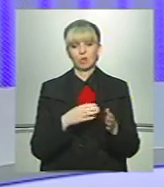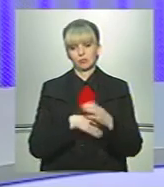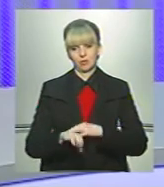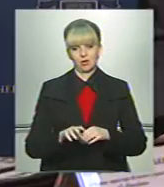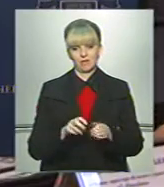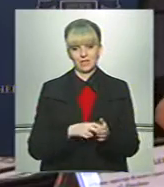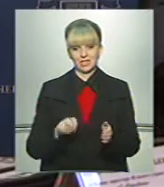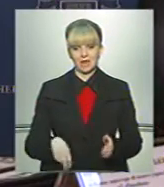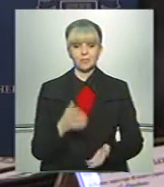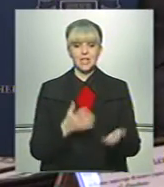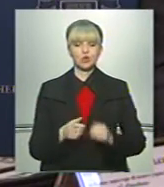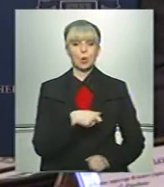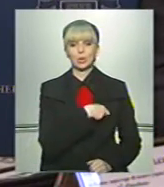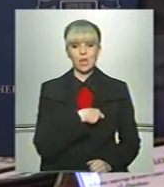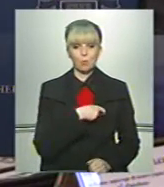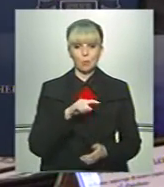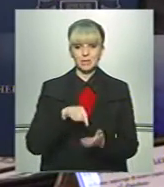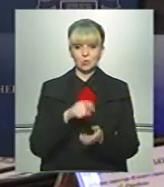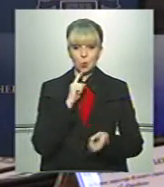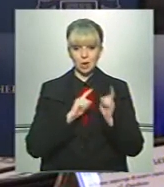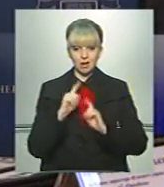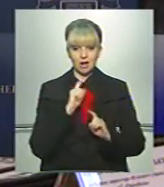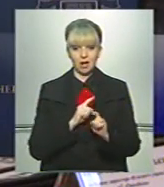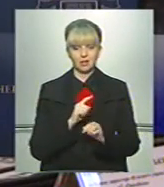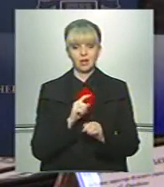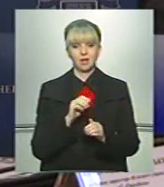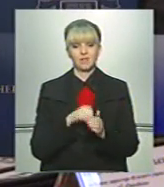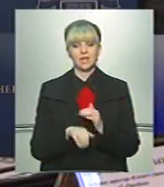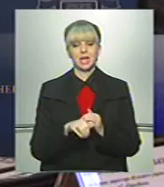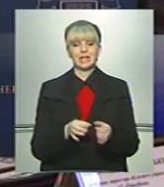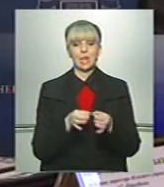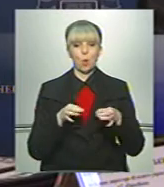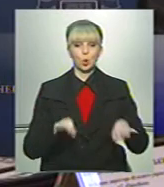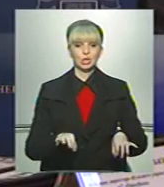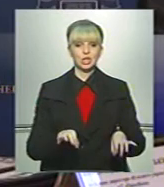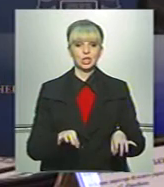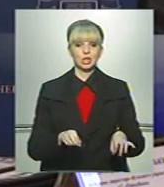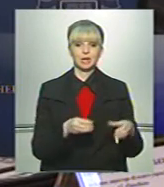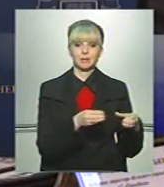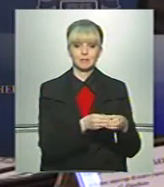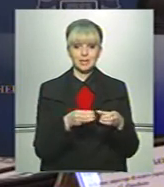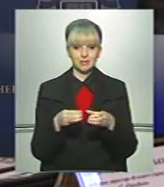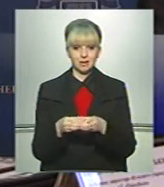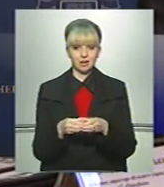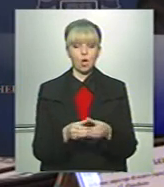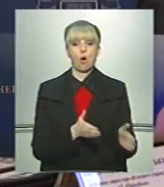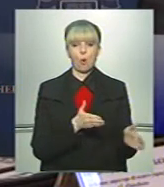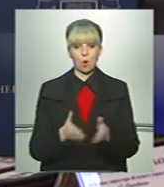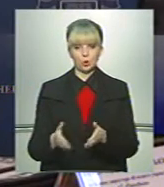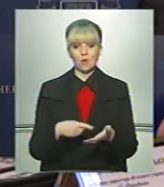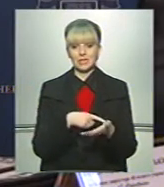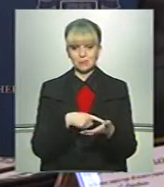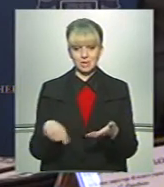відставку. Якщо депутати міської ради від демократичних сил готові